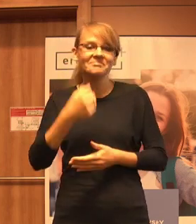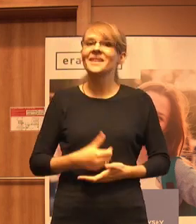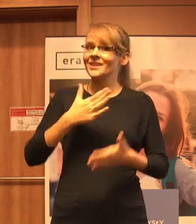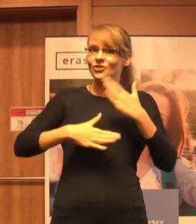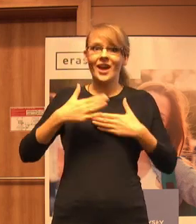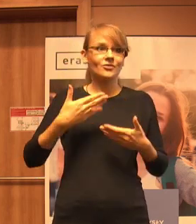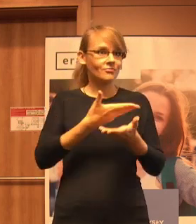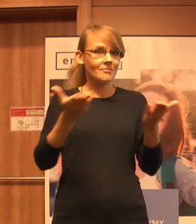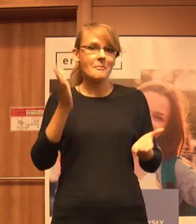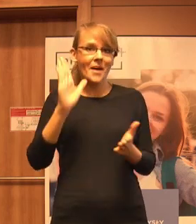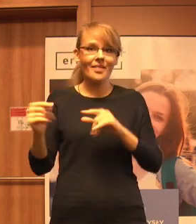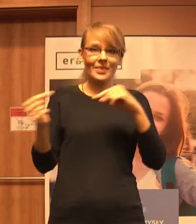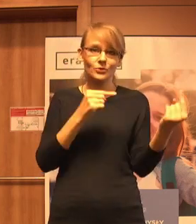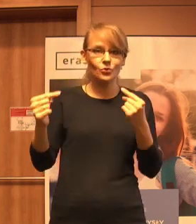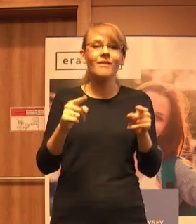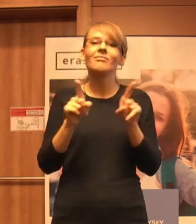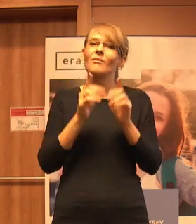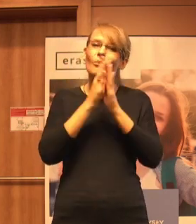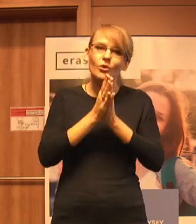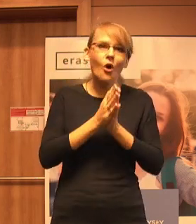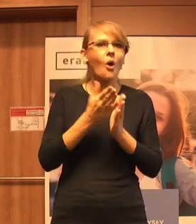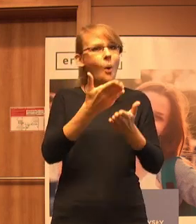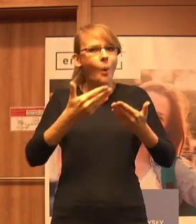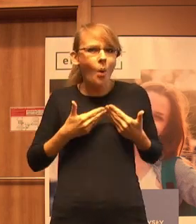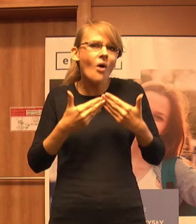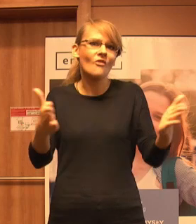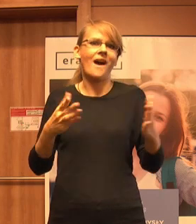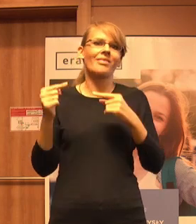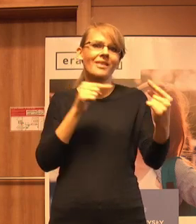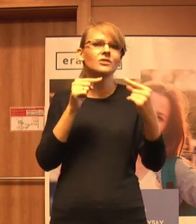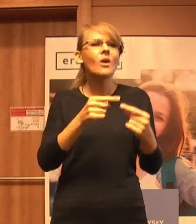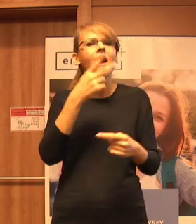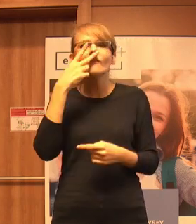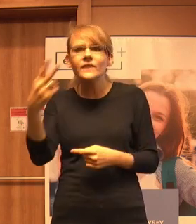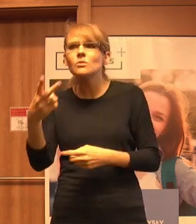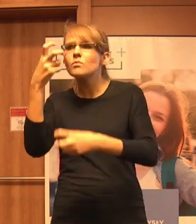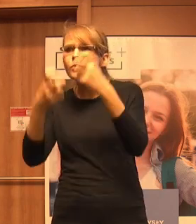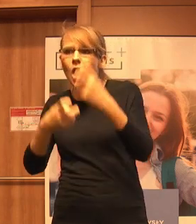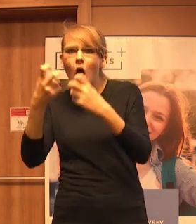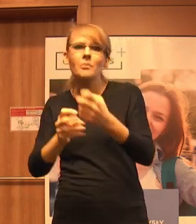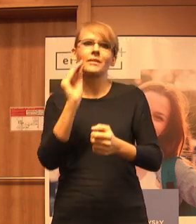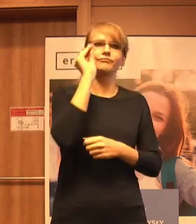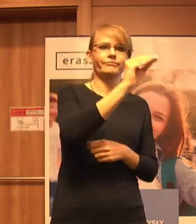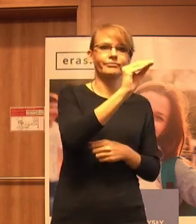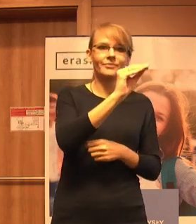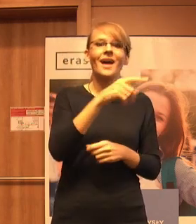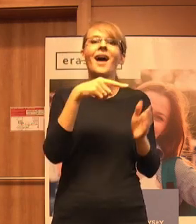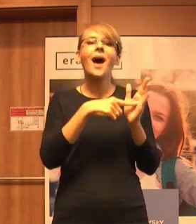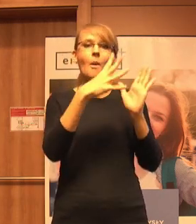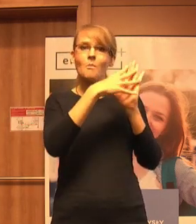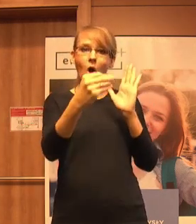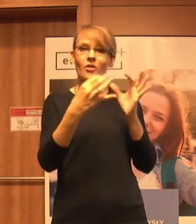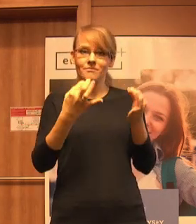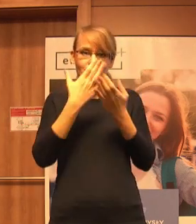o tym dyskutować. Proszę też otwarcie dyskutować, gdzie widzimy problemy w realizacji. Model dzisiaj przedstawiony jest modelem